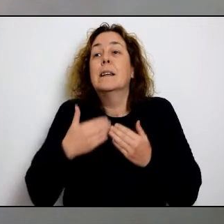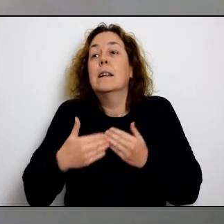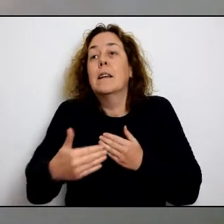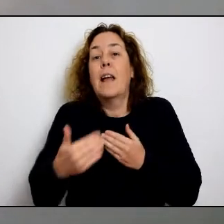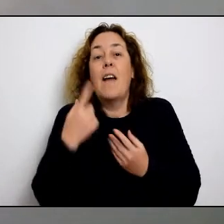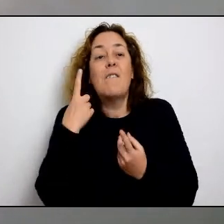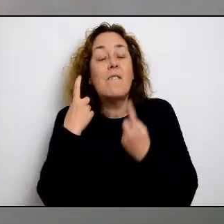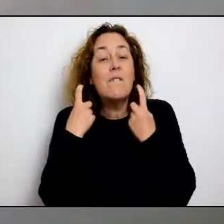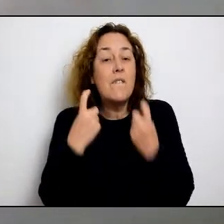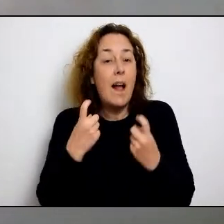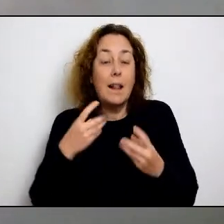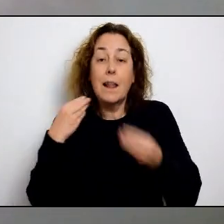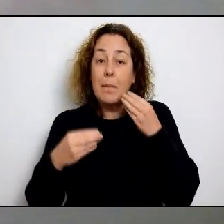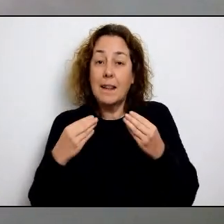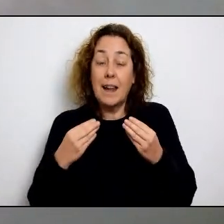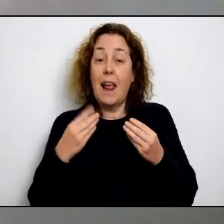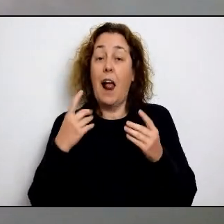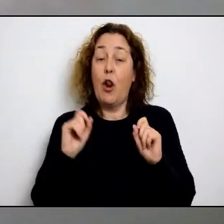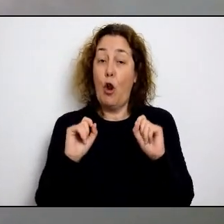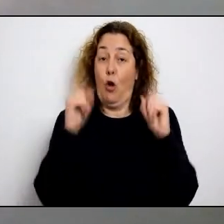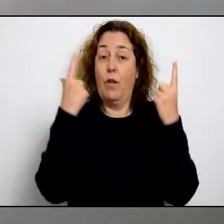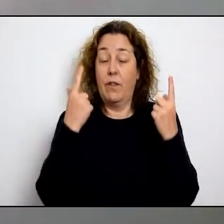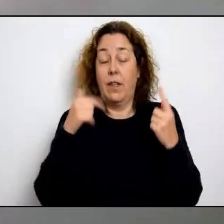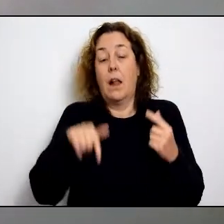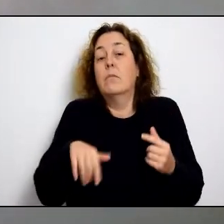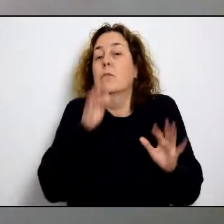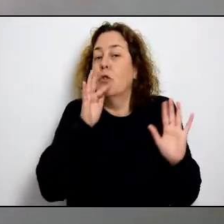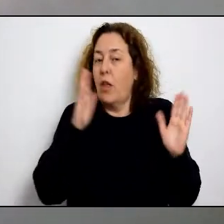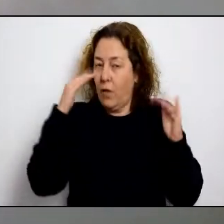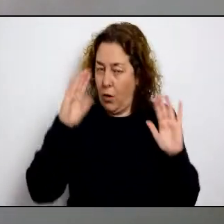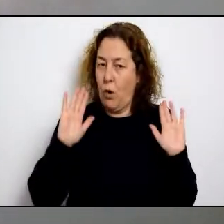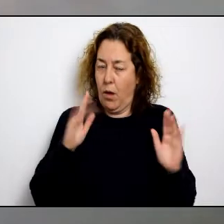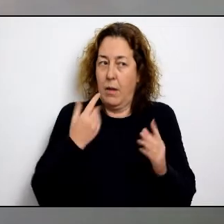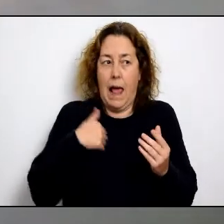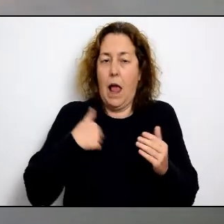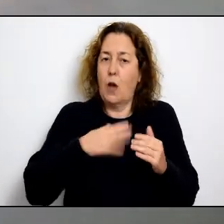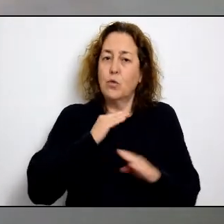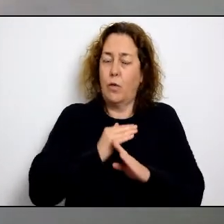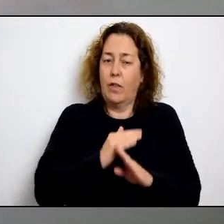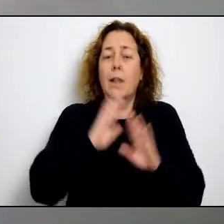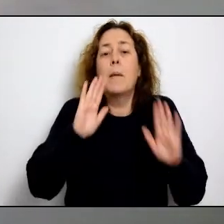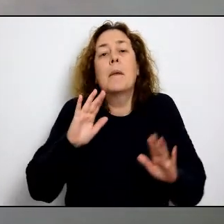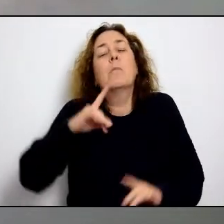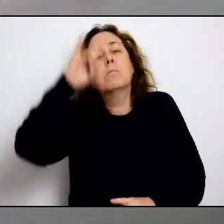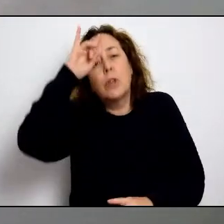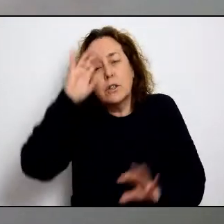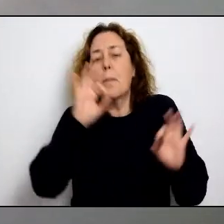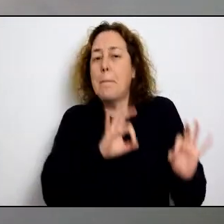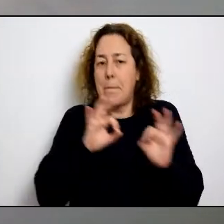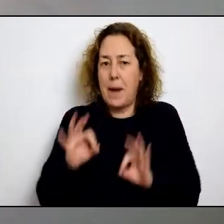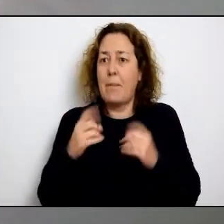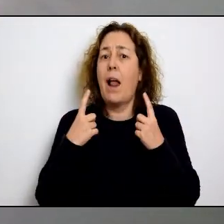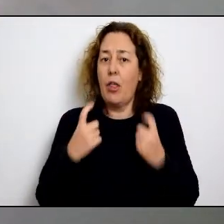A partir d'aquí i en aquesta línia, seguim fent feina per tal que, si en qualsevol moment existeix un dèficit d'aquest material sanitari oficial,